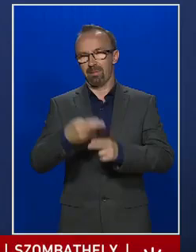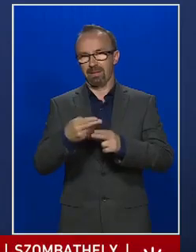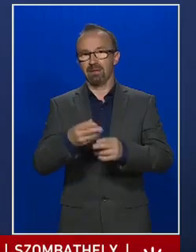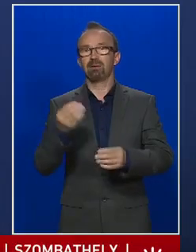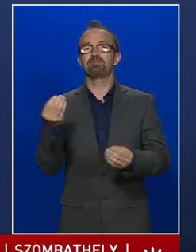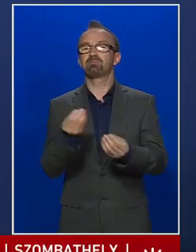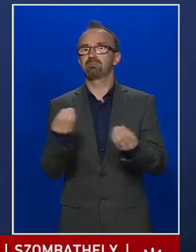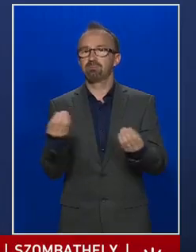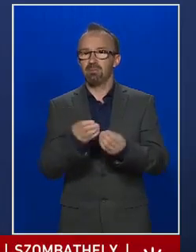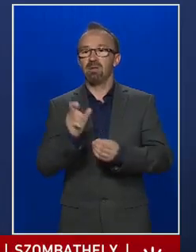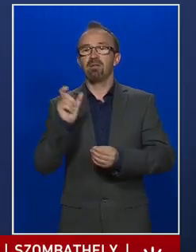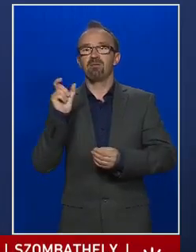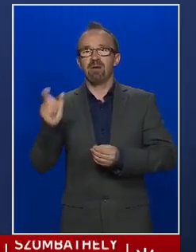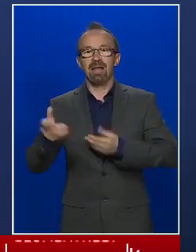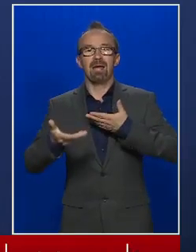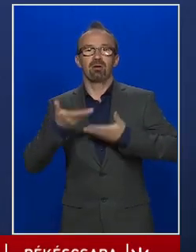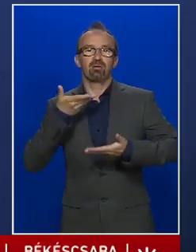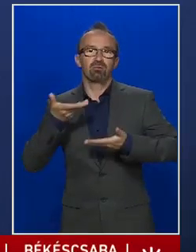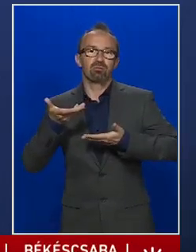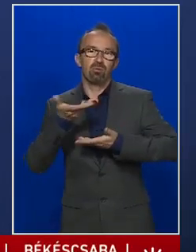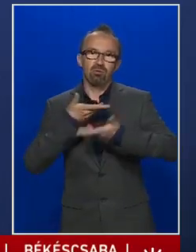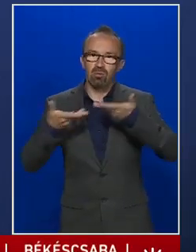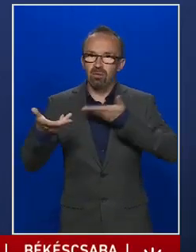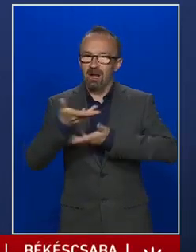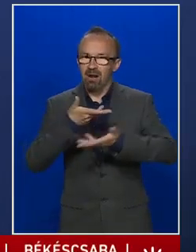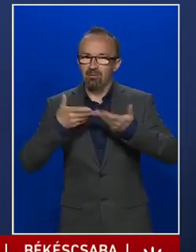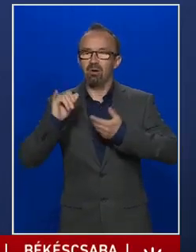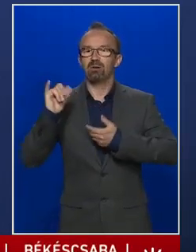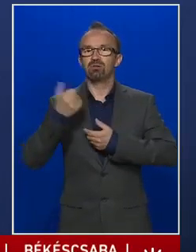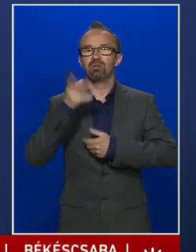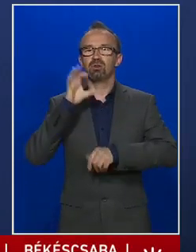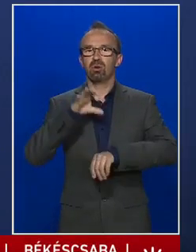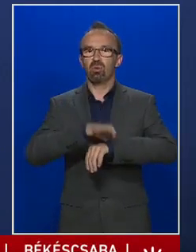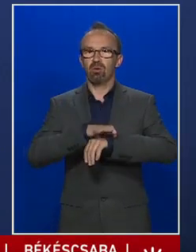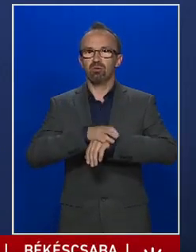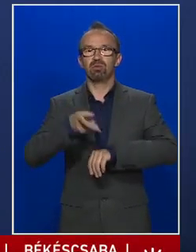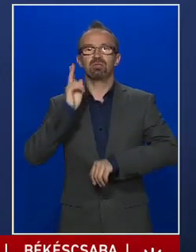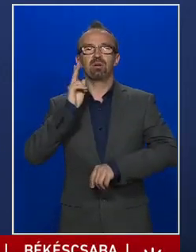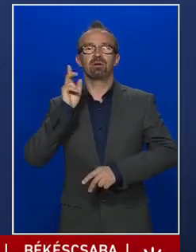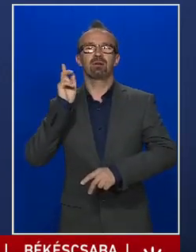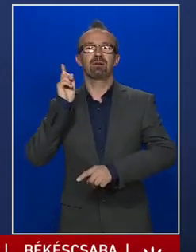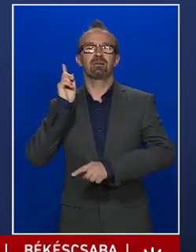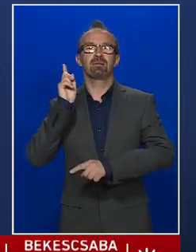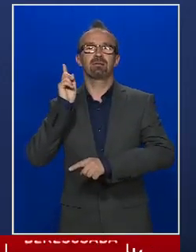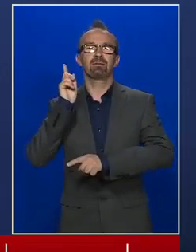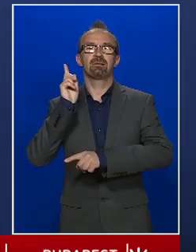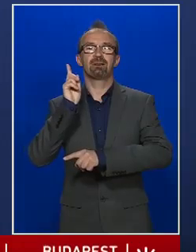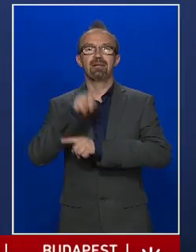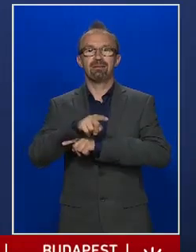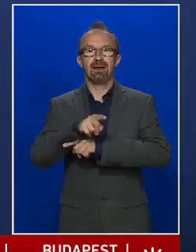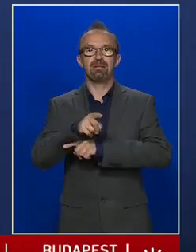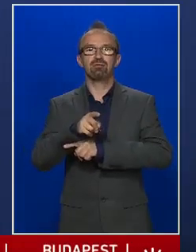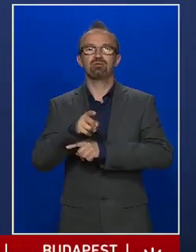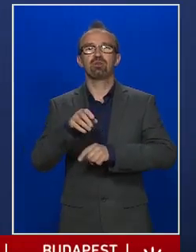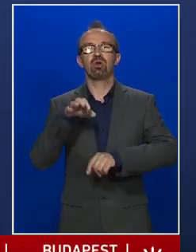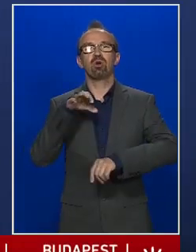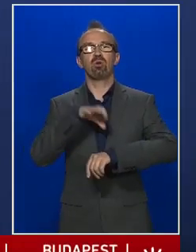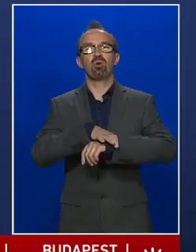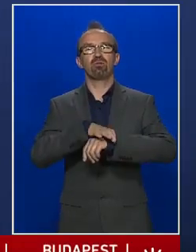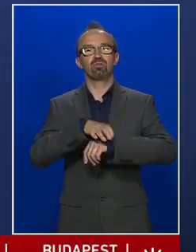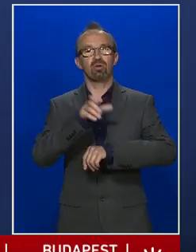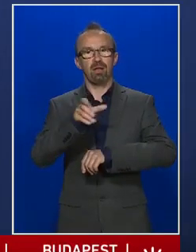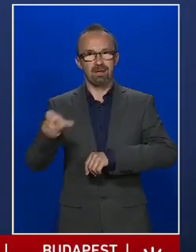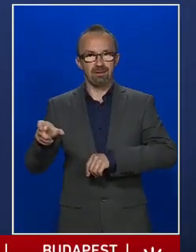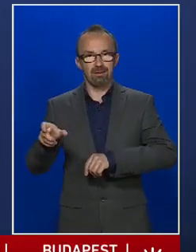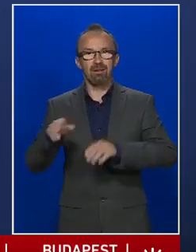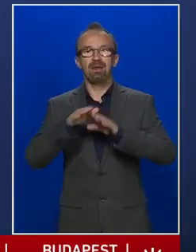mert vele konzultálva, és a szakorvosok, a szakrendelés orvosai pedig